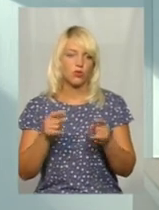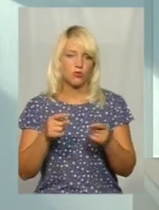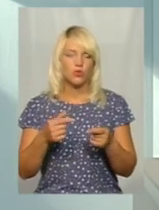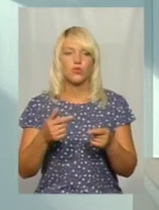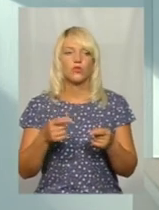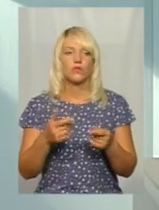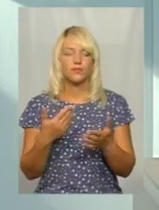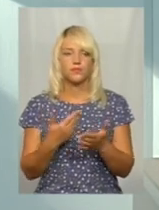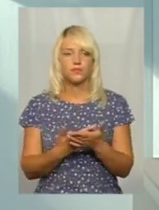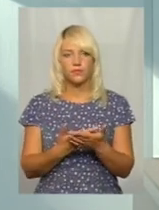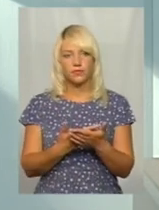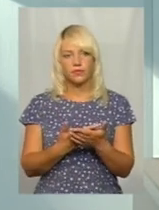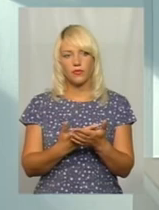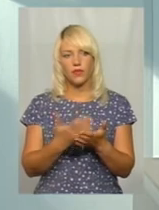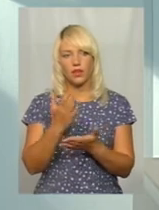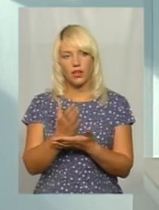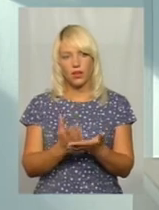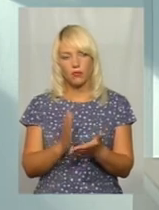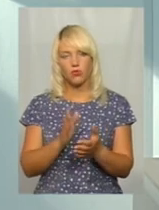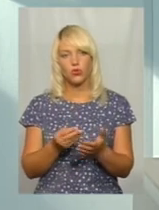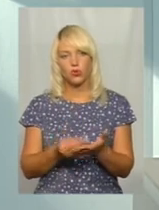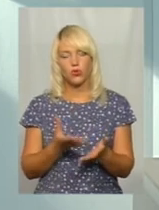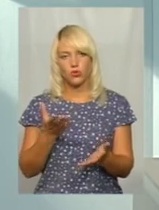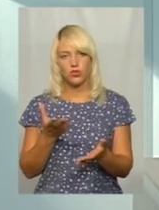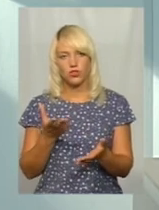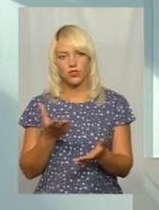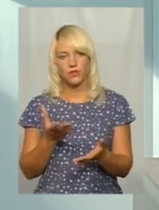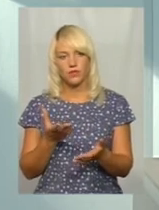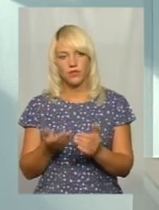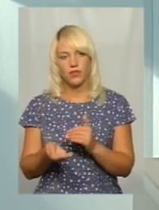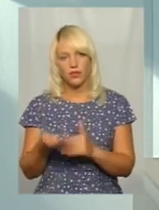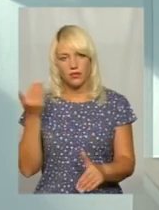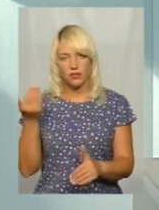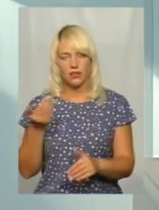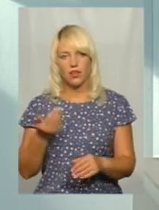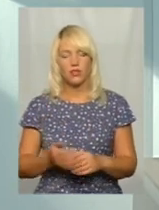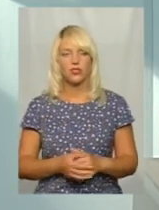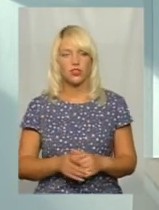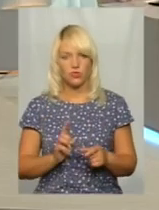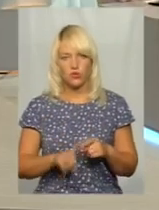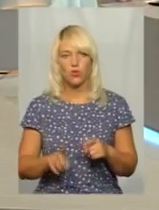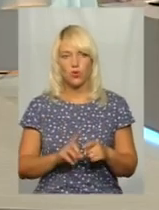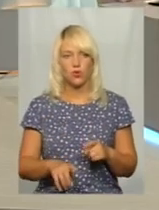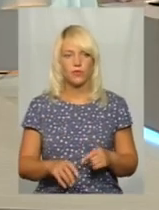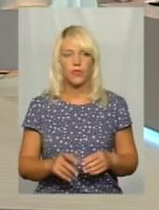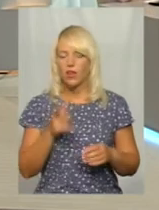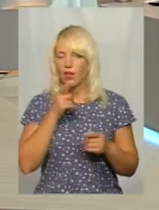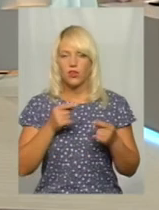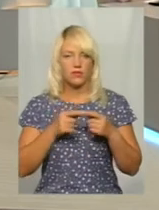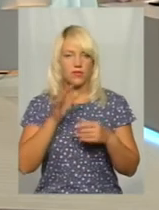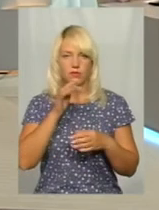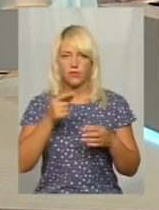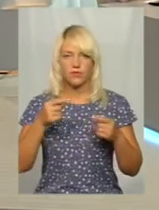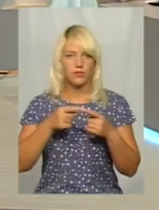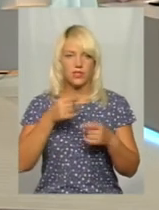скоріше за все, що хліб буде дорожчати скоро. Скоро. Скоро. Конкретних термінів ви назвати ще не